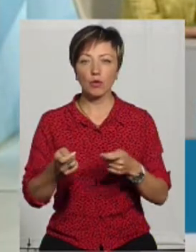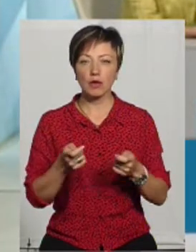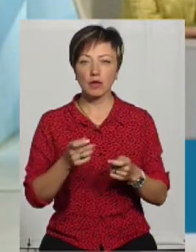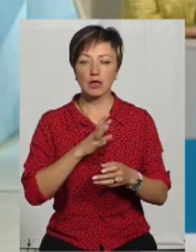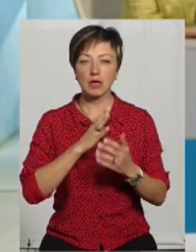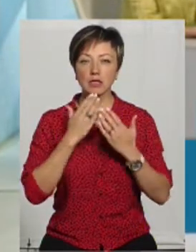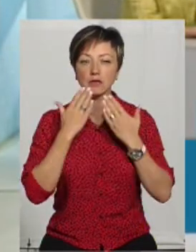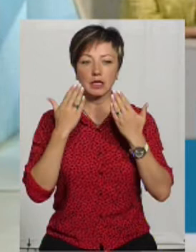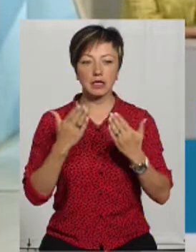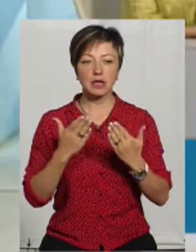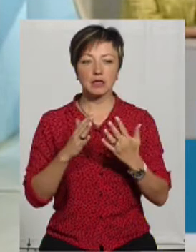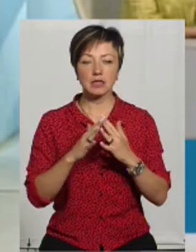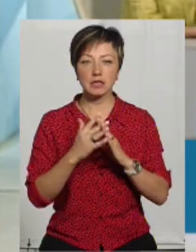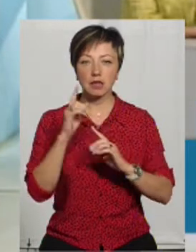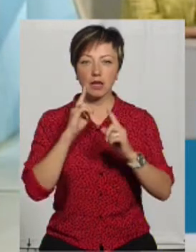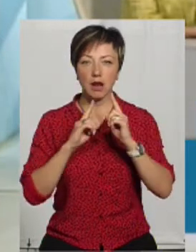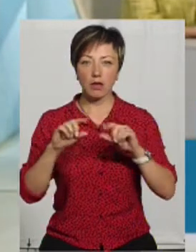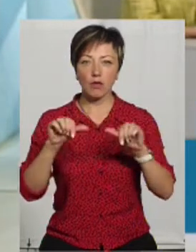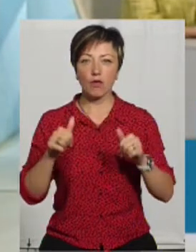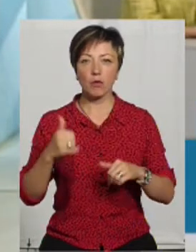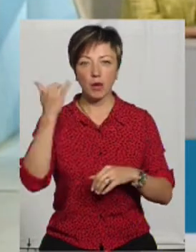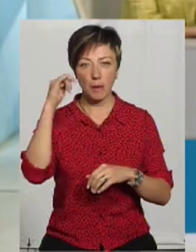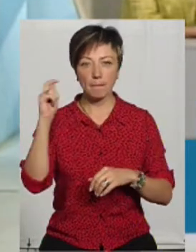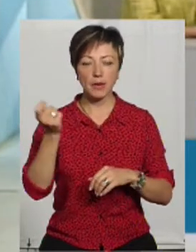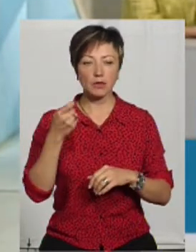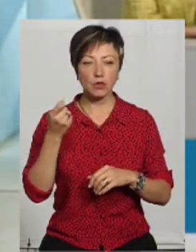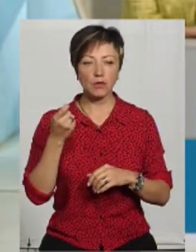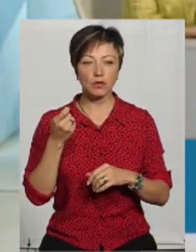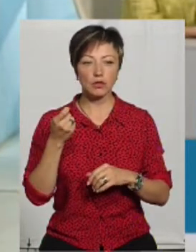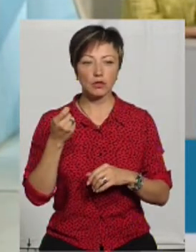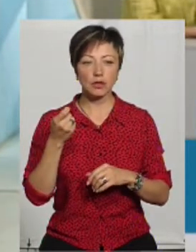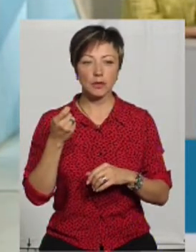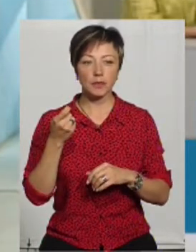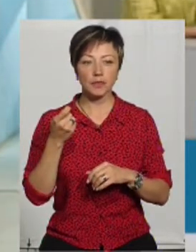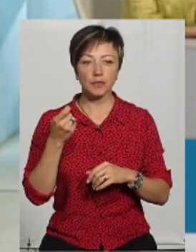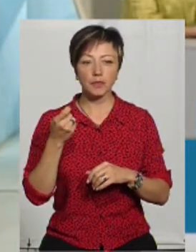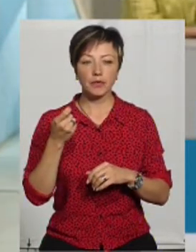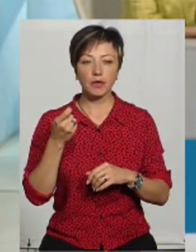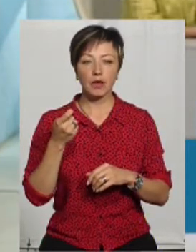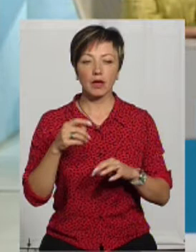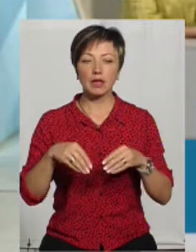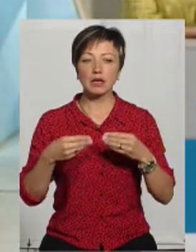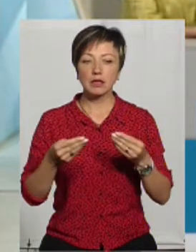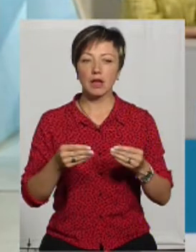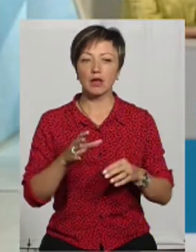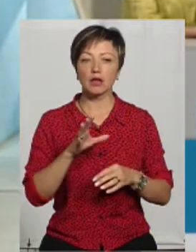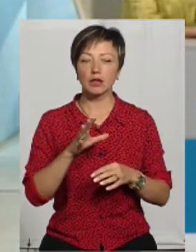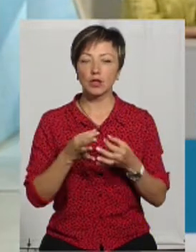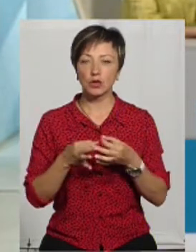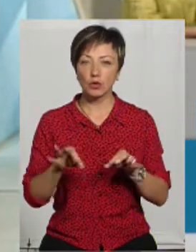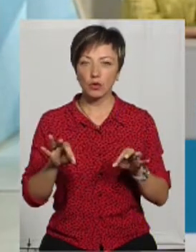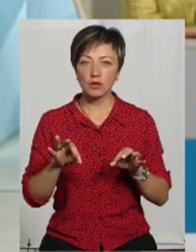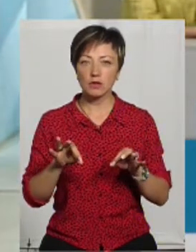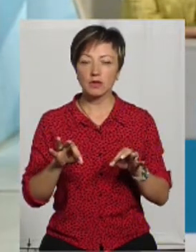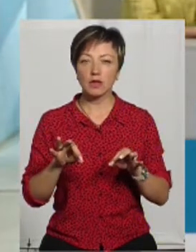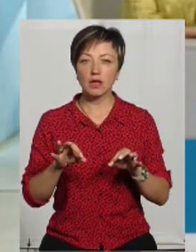зверталися сільські ради щодо оформлення пасовищ. Надали дозвіл взагалі